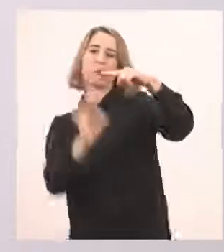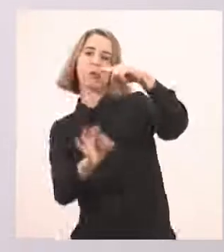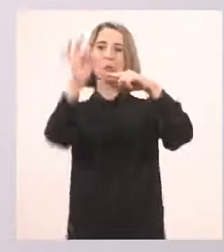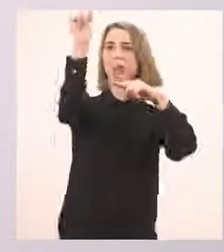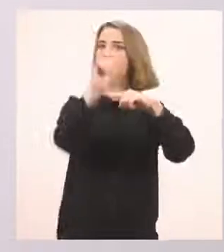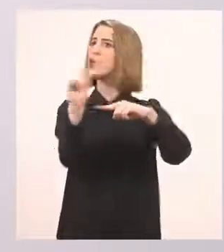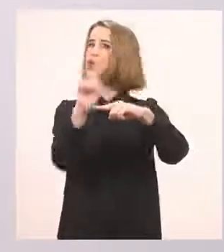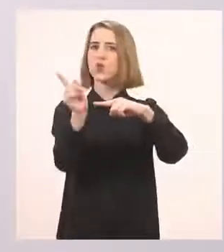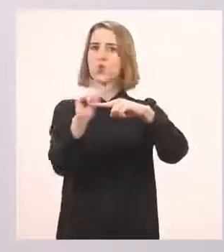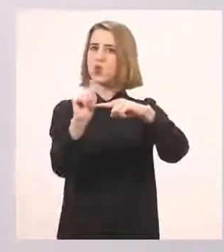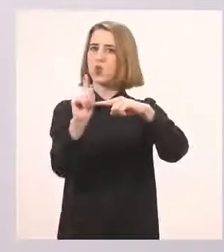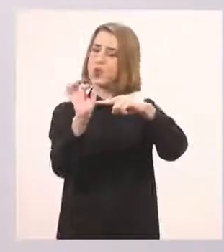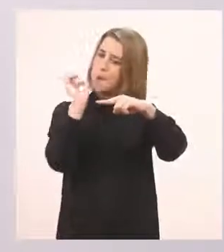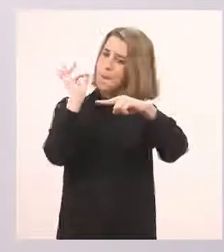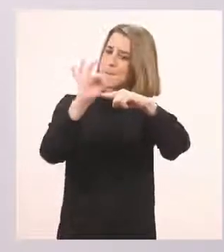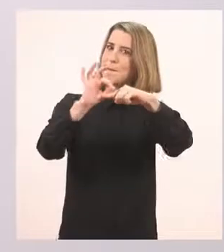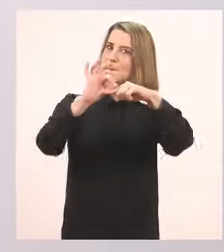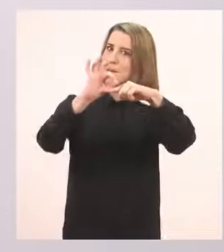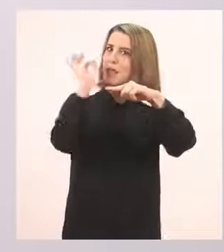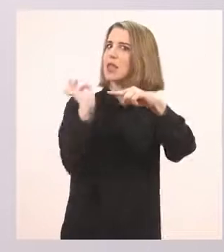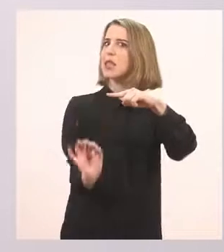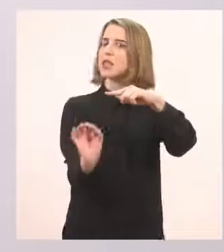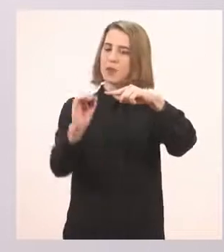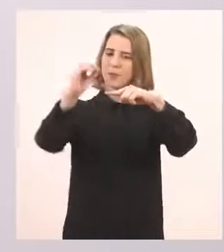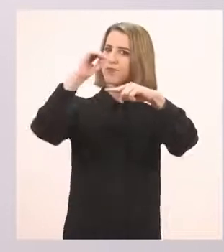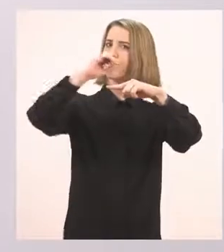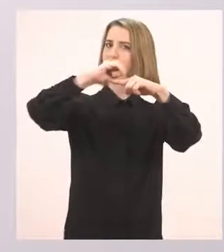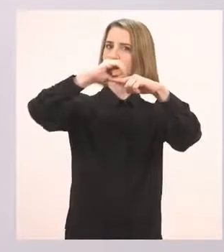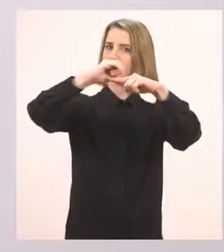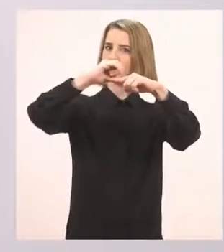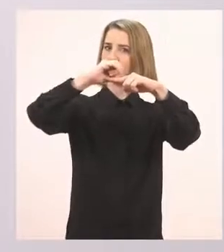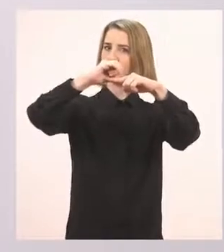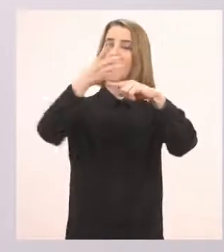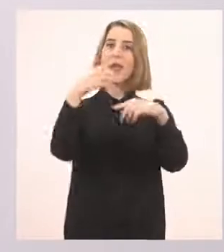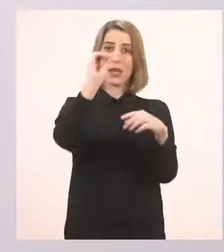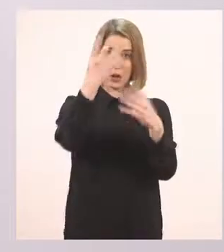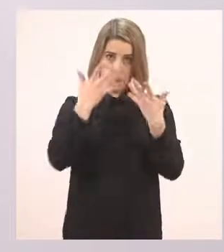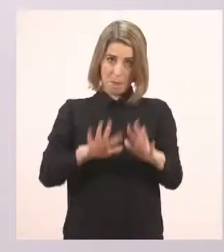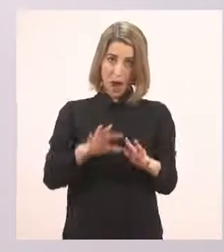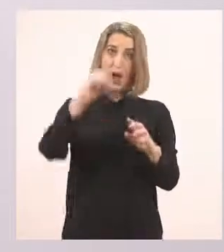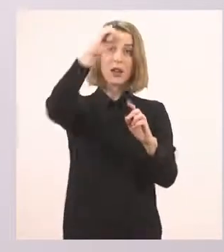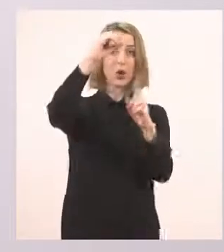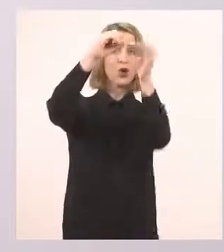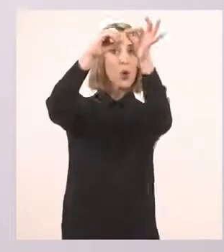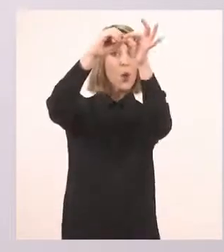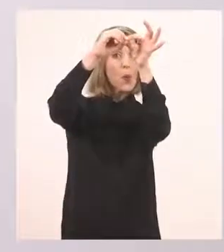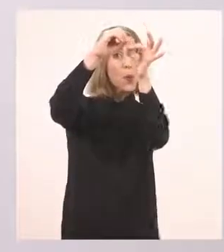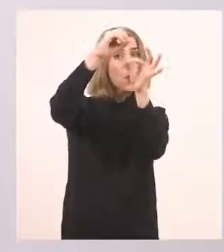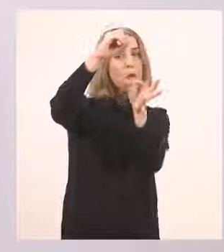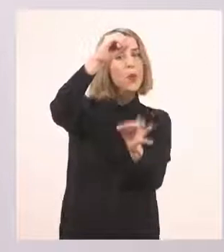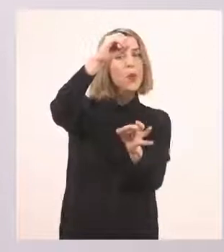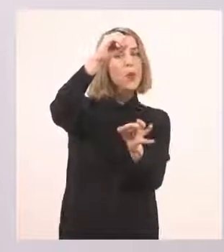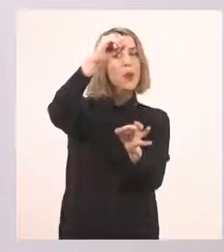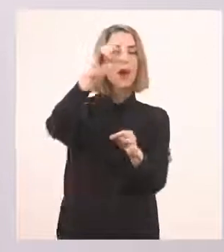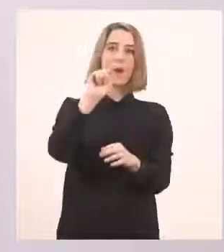άσχημο, δεν πετάει το γραμματάκι. Και μετά πάω και τραβάω μια γραμμούλα κάτω. Οπότε κάνω ένα κυκλάκι πρώτη κινήσουλα